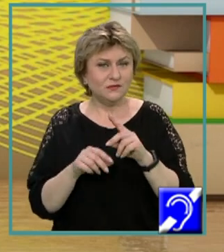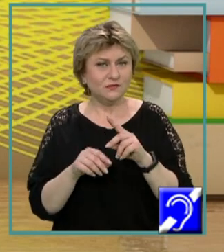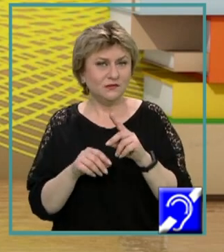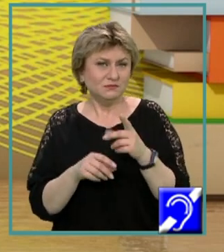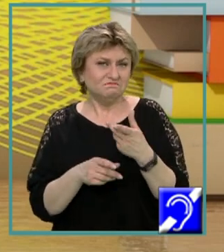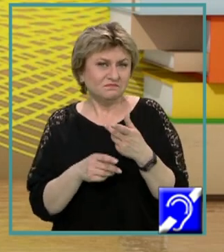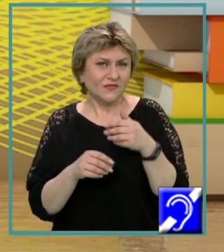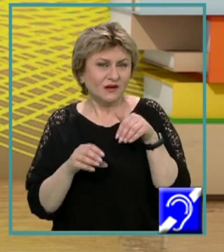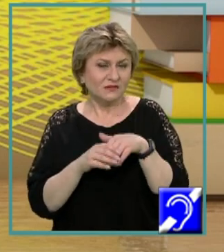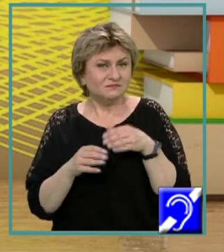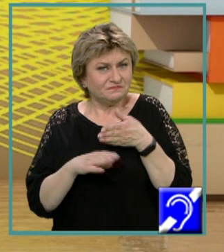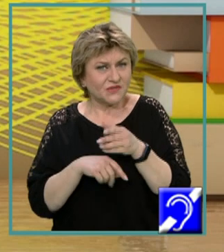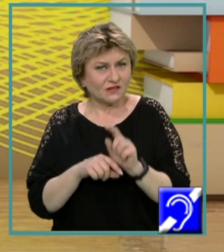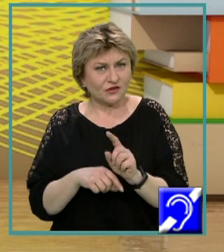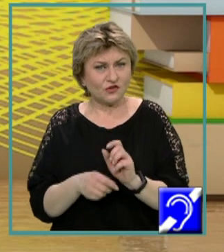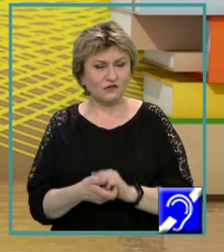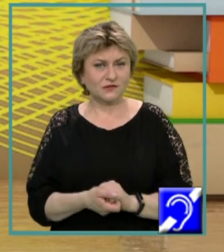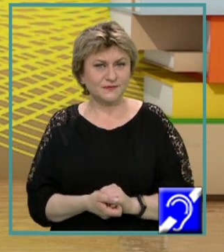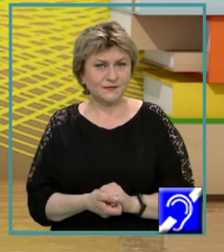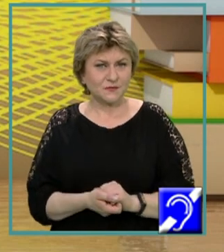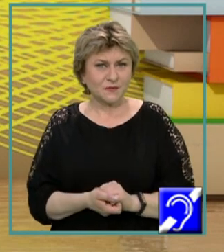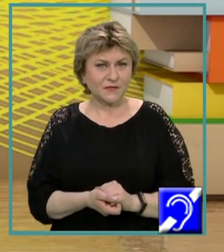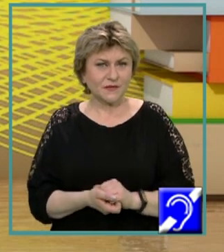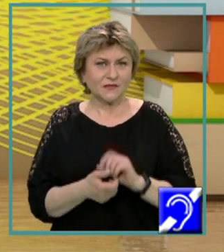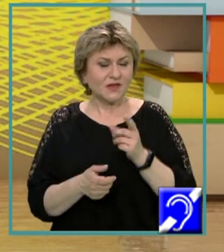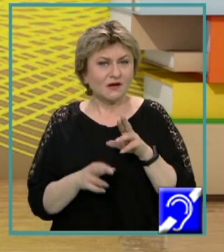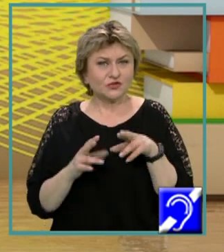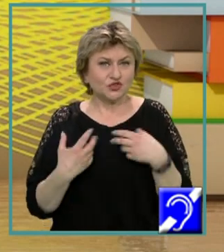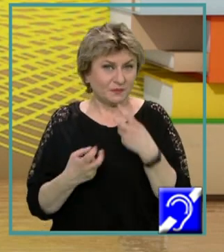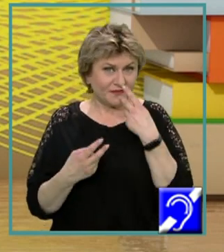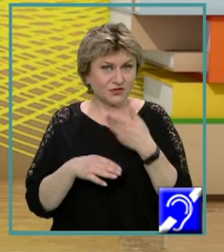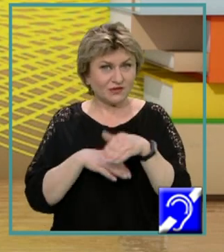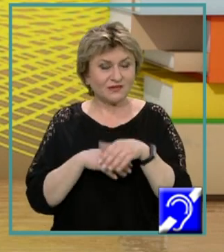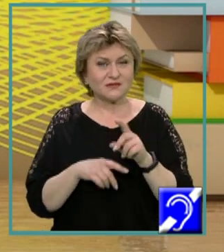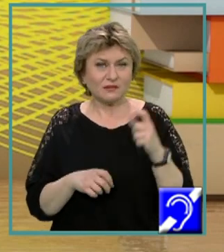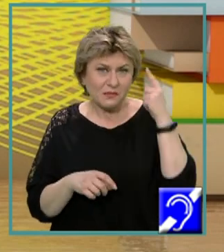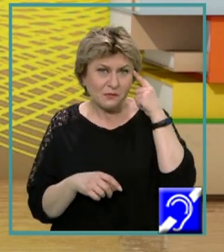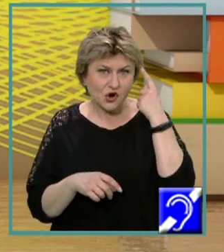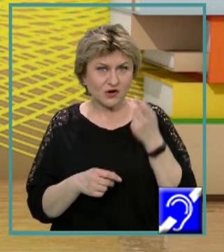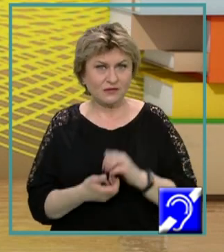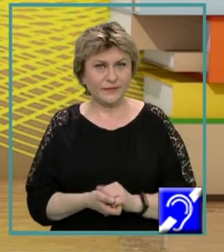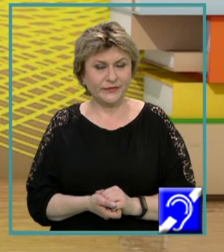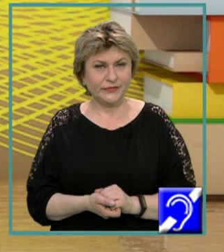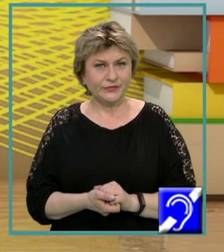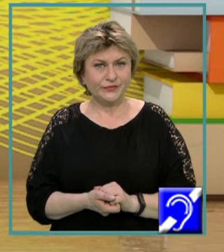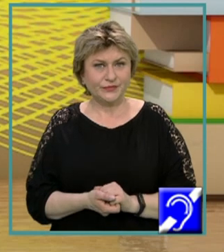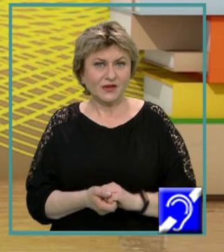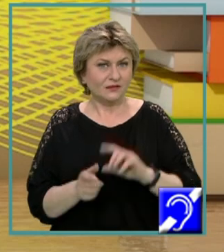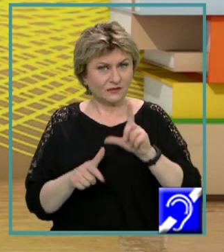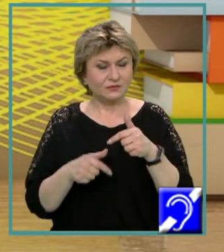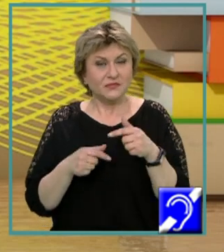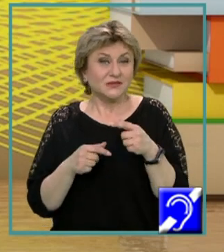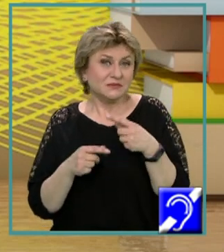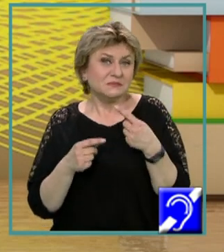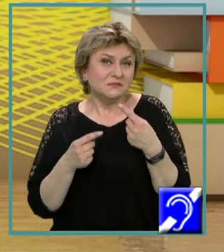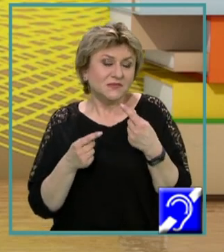fișierului sursă. Iar în ceea ce privește adresa de memorie, spre deosebire